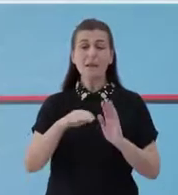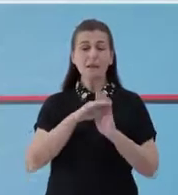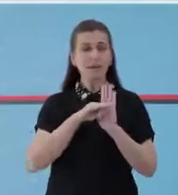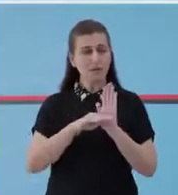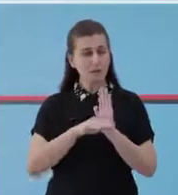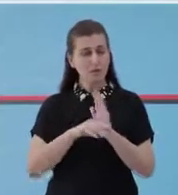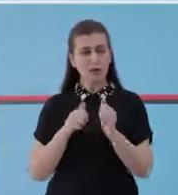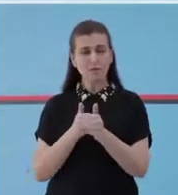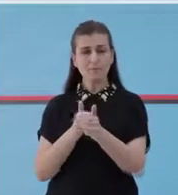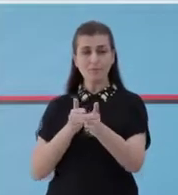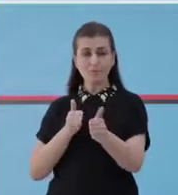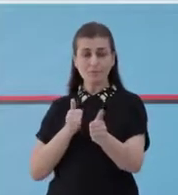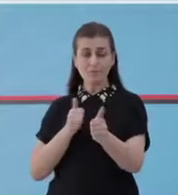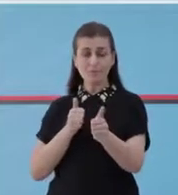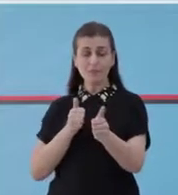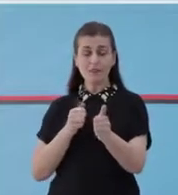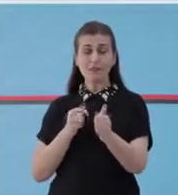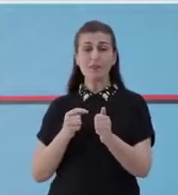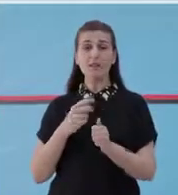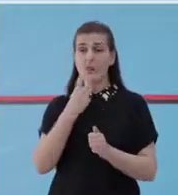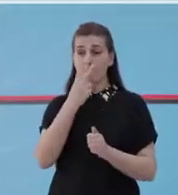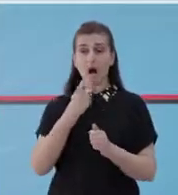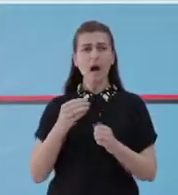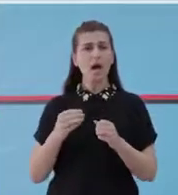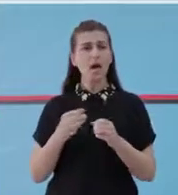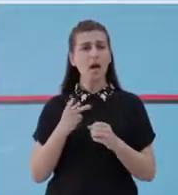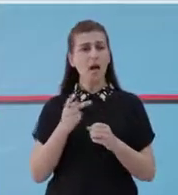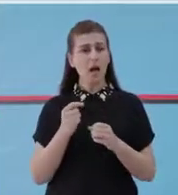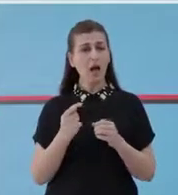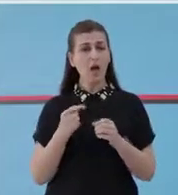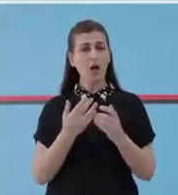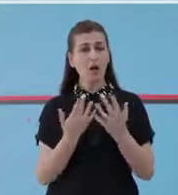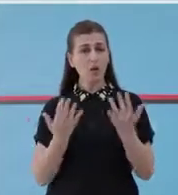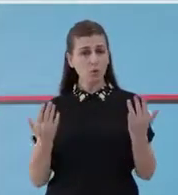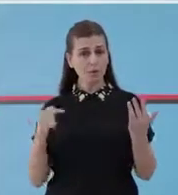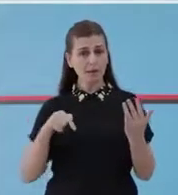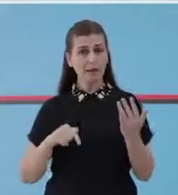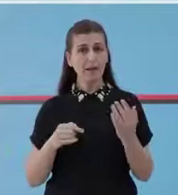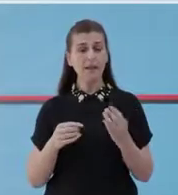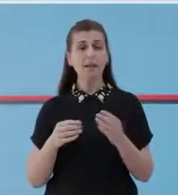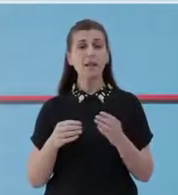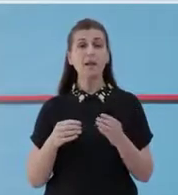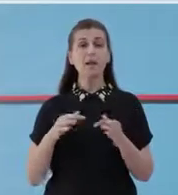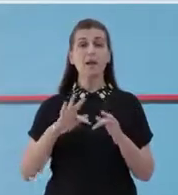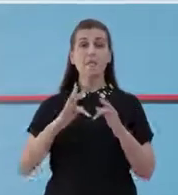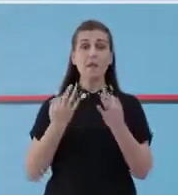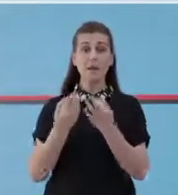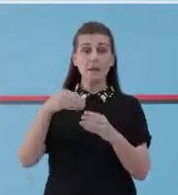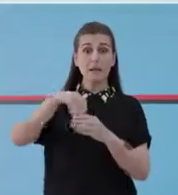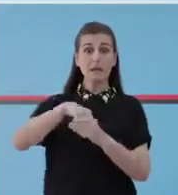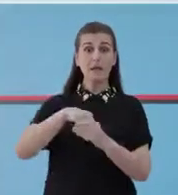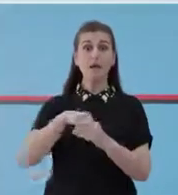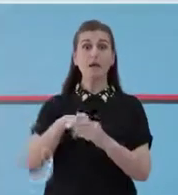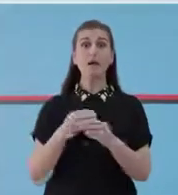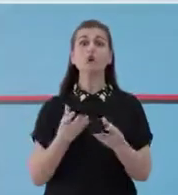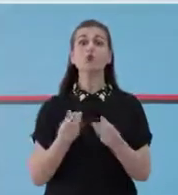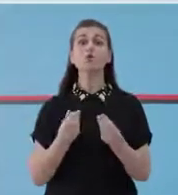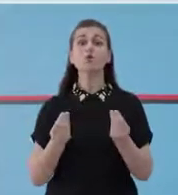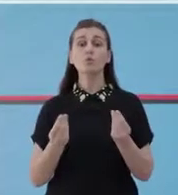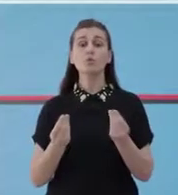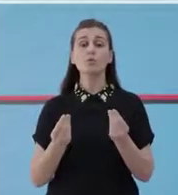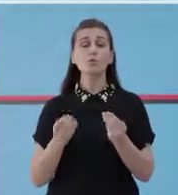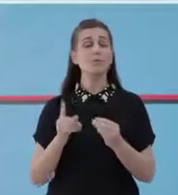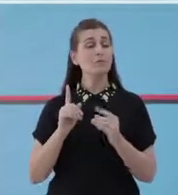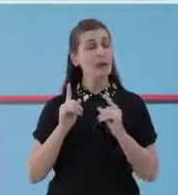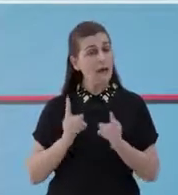distancimit social. Si që të regojnë dhe shifrat e ditve të fundit, Kukaraste brëndat të njëtës familje, është të rëndësishme